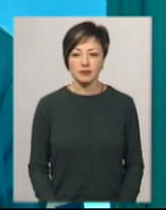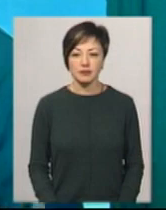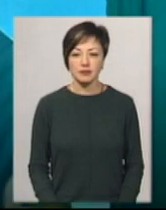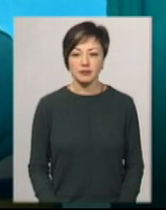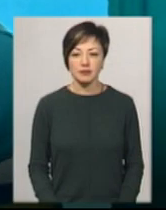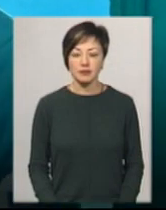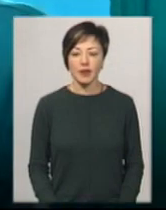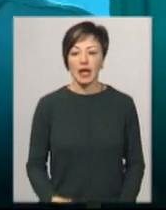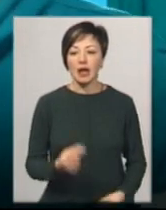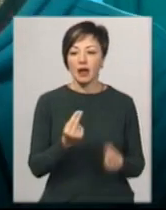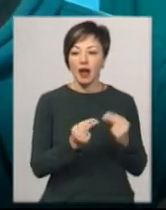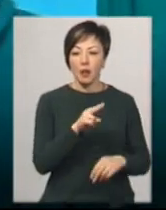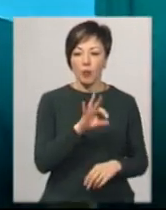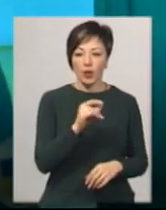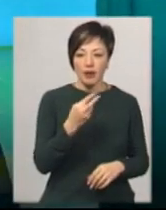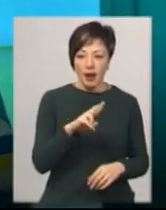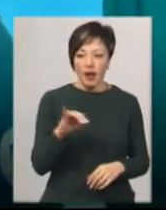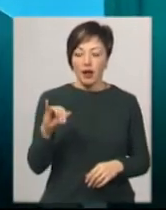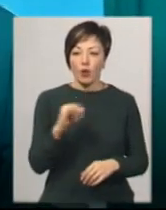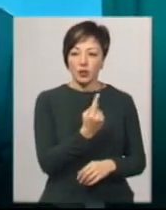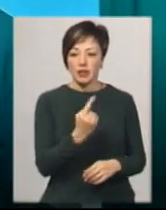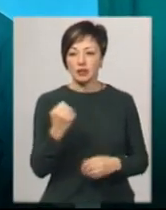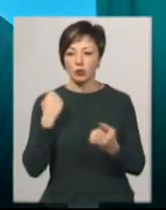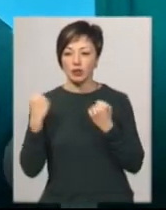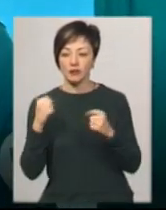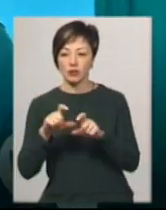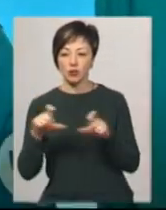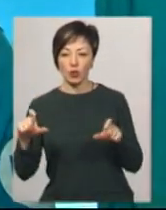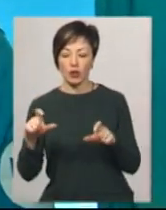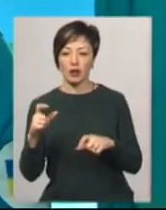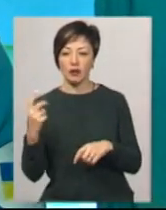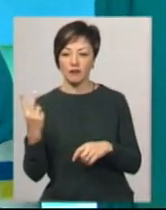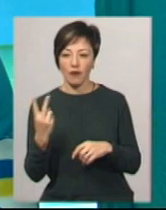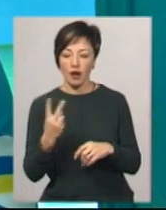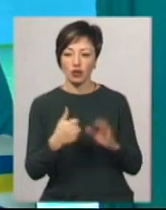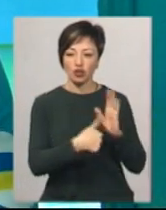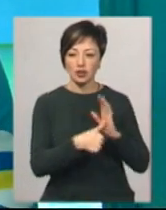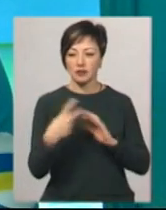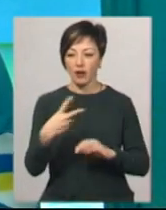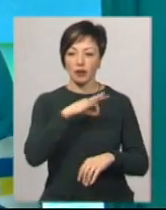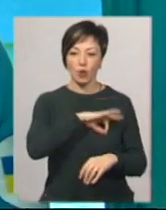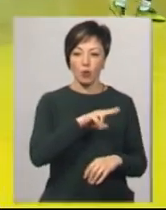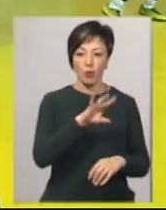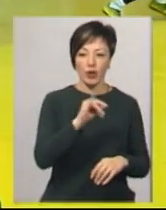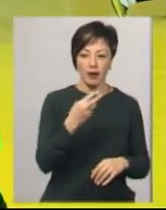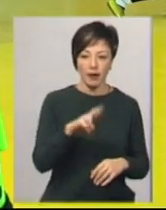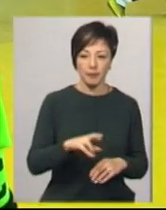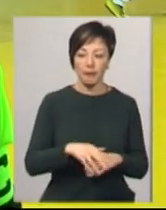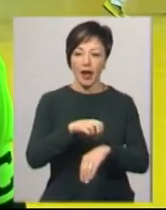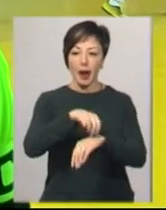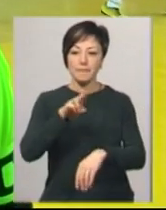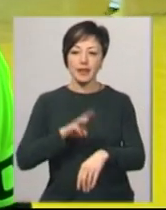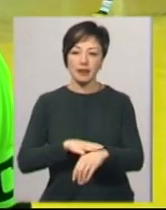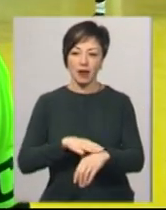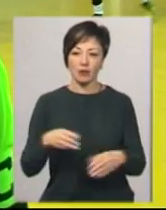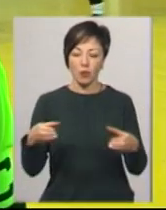«Іграли «Поділля-1» ідею США два перша команда, рахунок 6-2 на користь «Поділля-1». Капітан футзалі